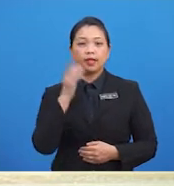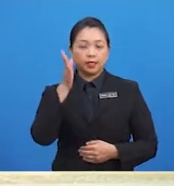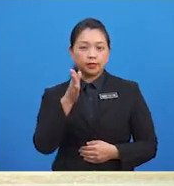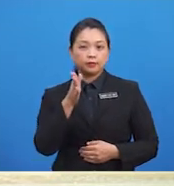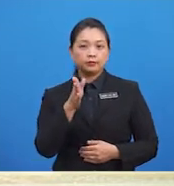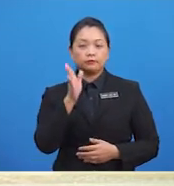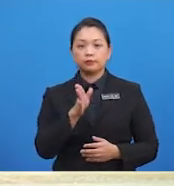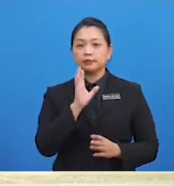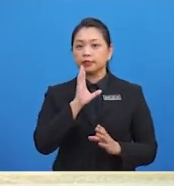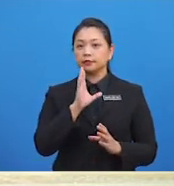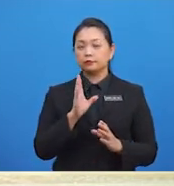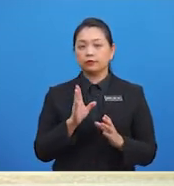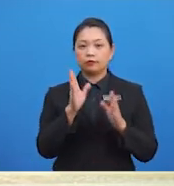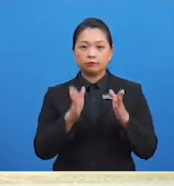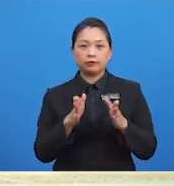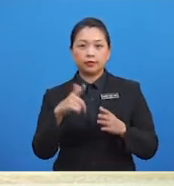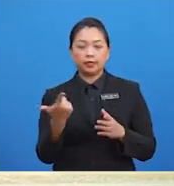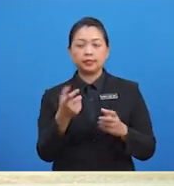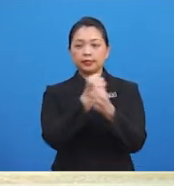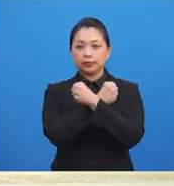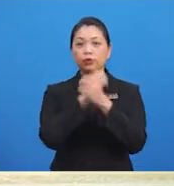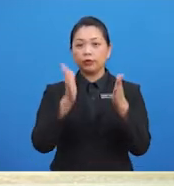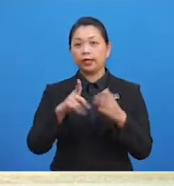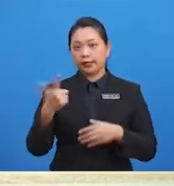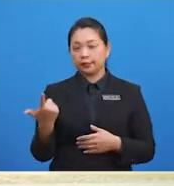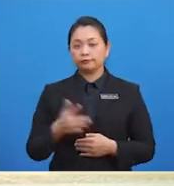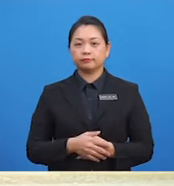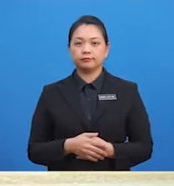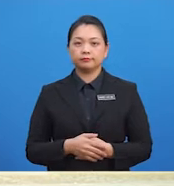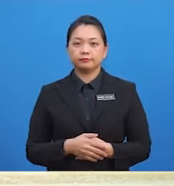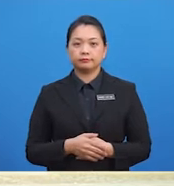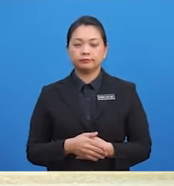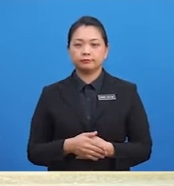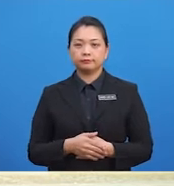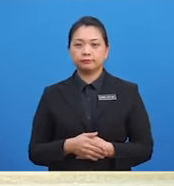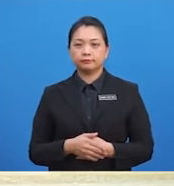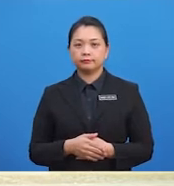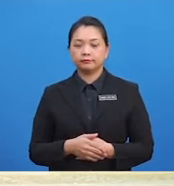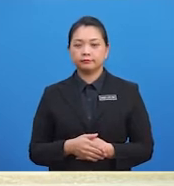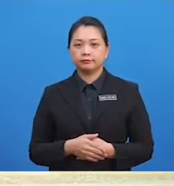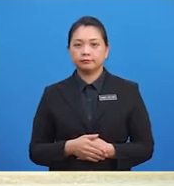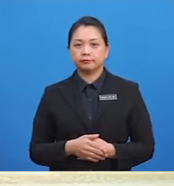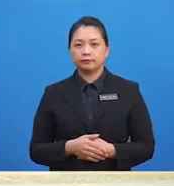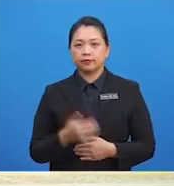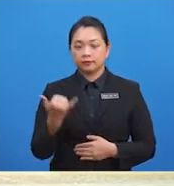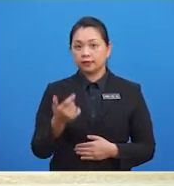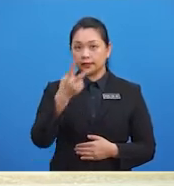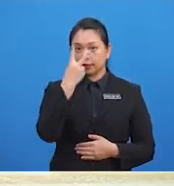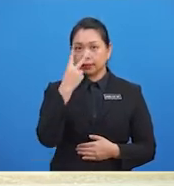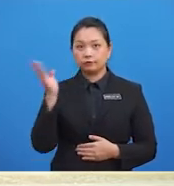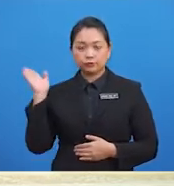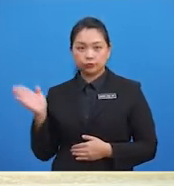dipuji kerana kita menyayangi gigi kita Mari lihat situasi yang kedua